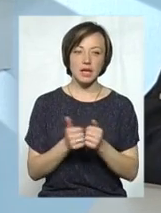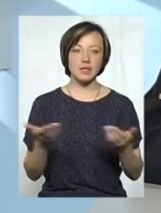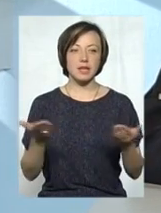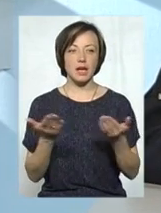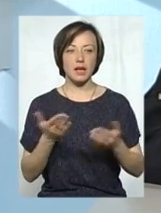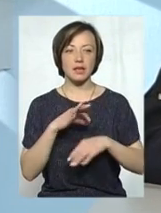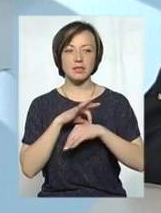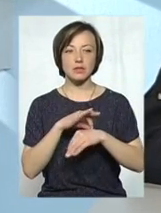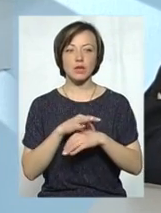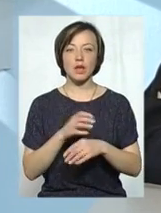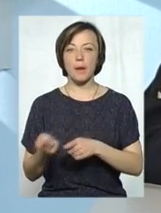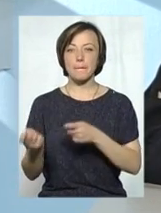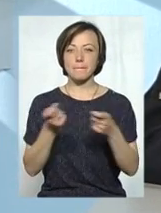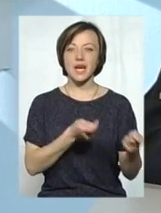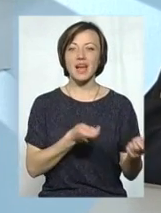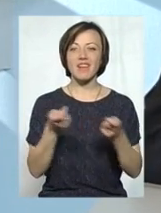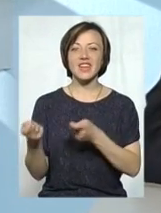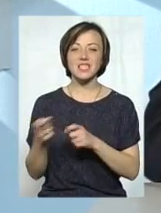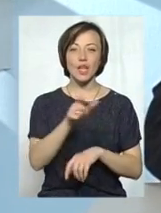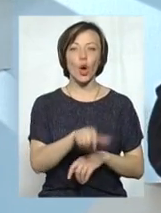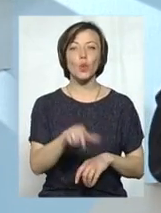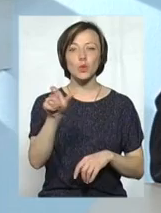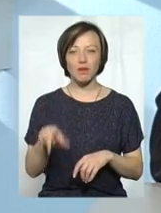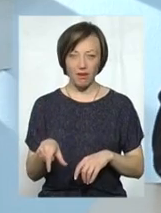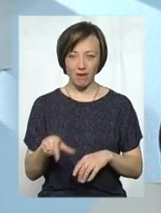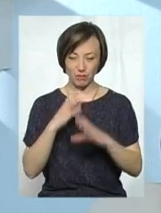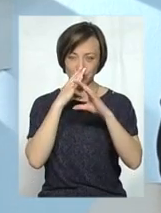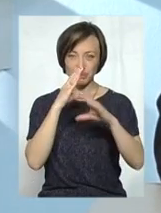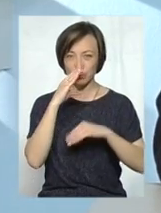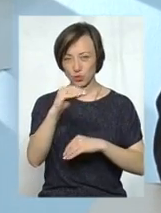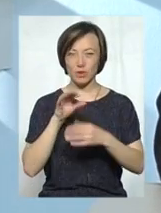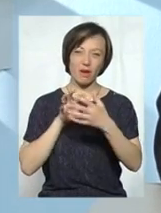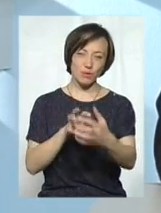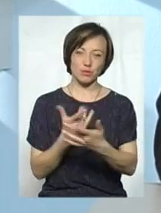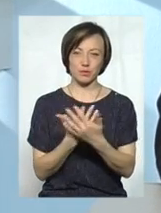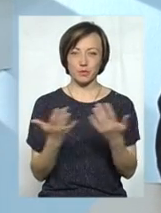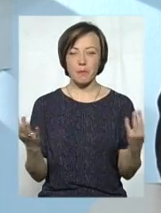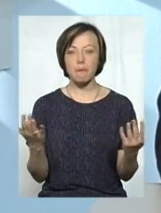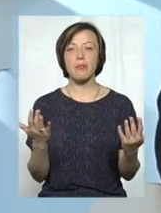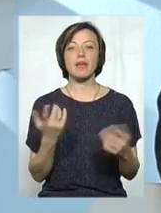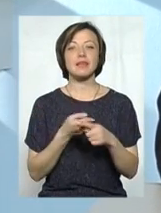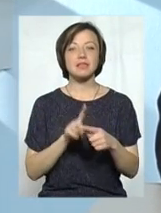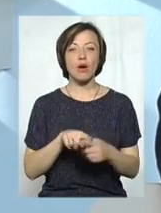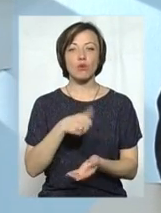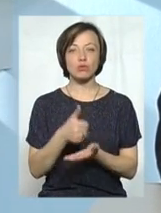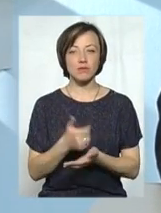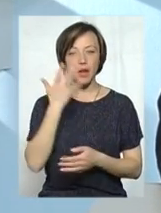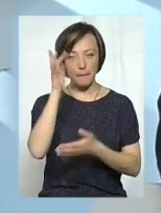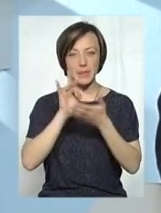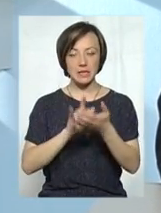здійснюють перевезення людей. Бо тому що перевезення людей на сьогоднішній день це є основною метою і завданням поліції